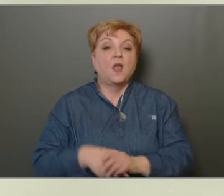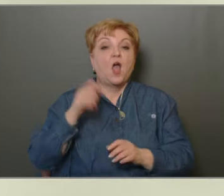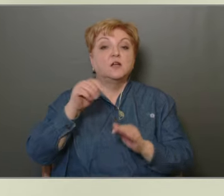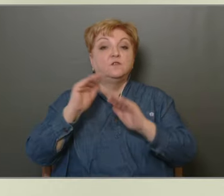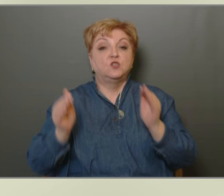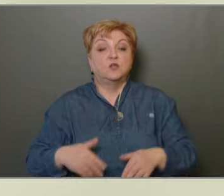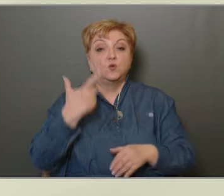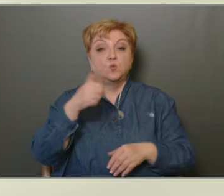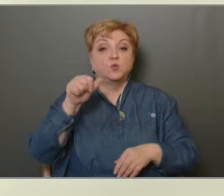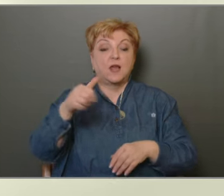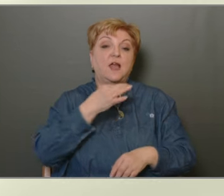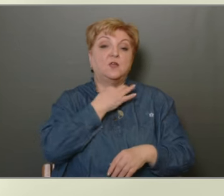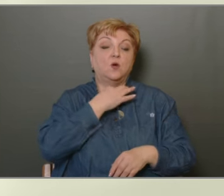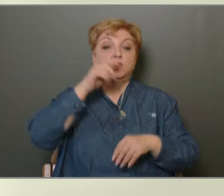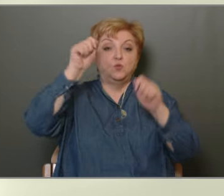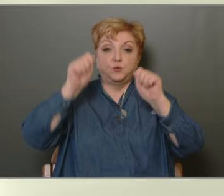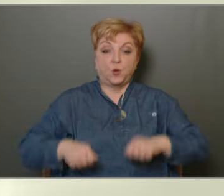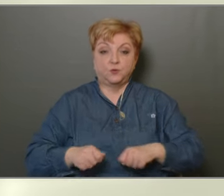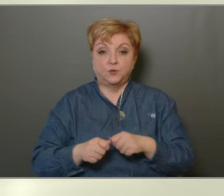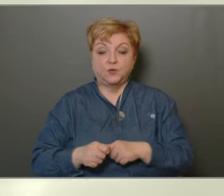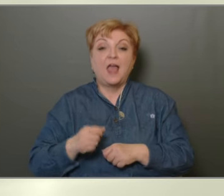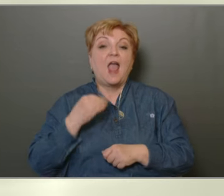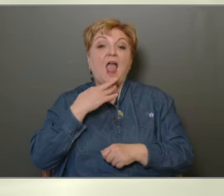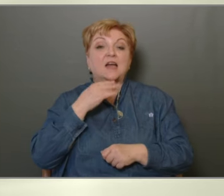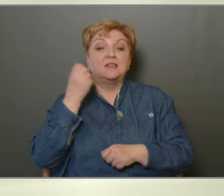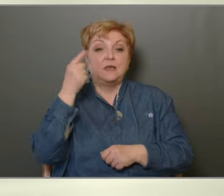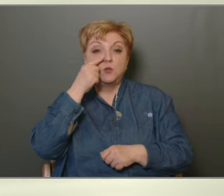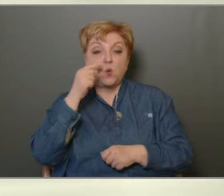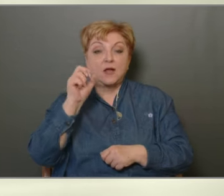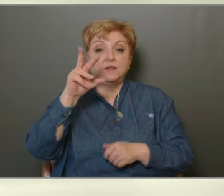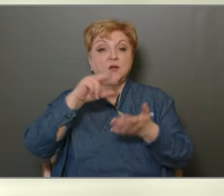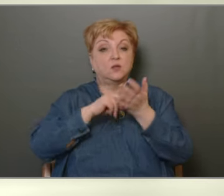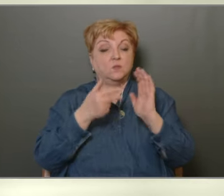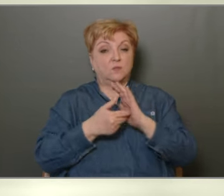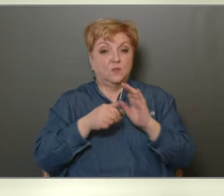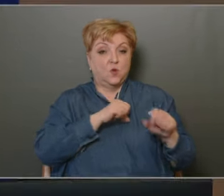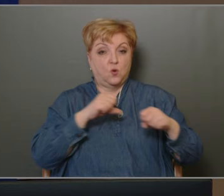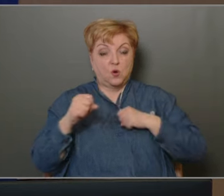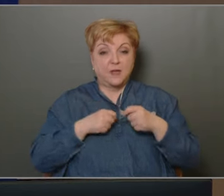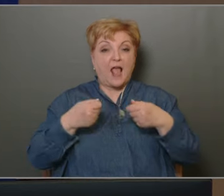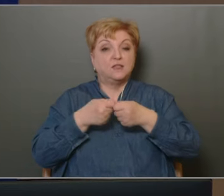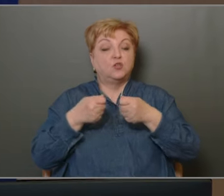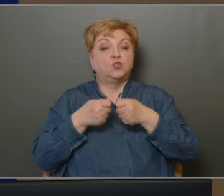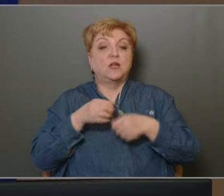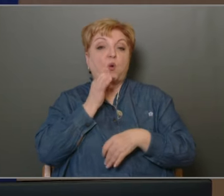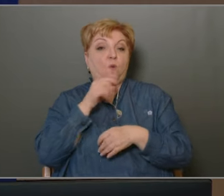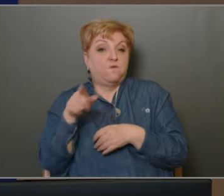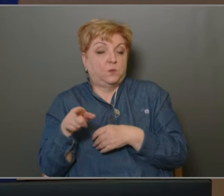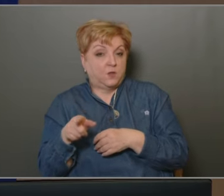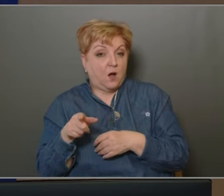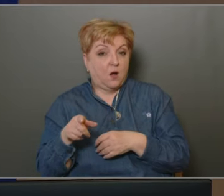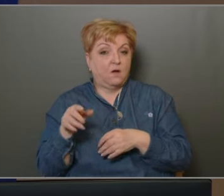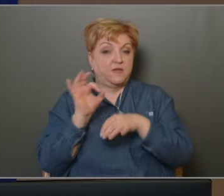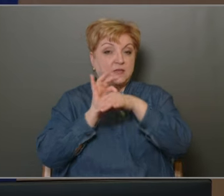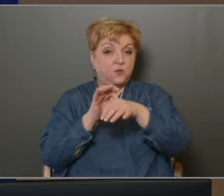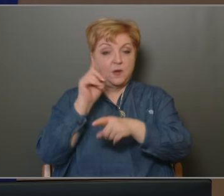Képviselőtestület 21. egyhangban úgy dönt. Erdélyi Nórát, 13. kerületi önkormányzat Egyesültetudal vezetőjének megbíza.